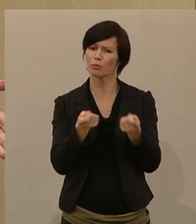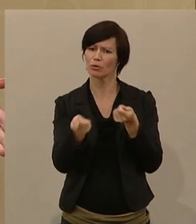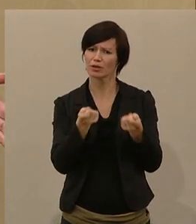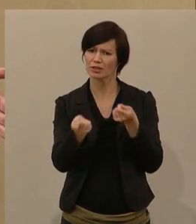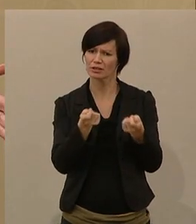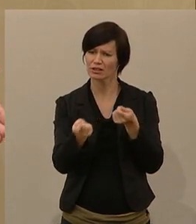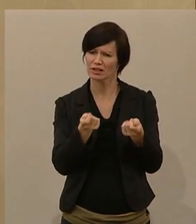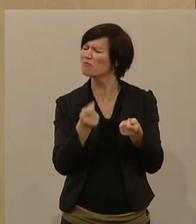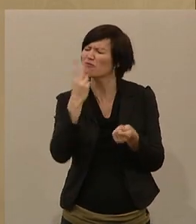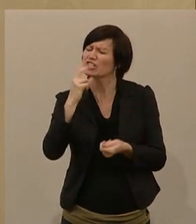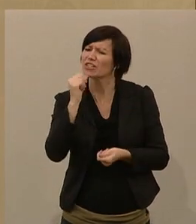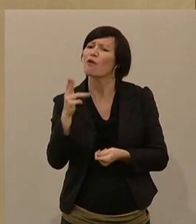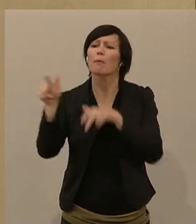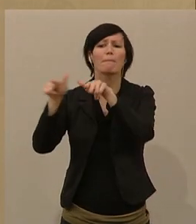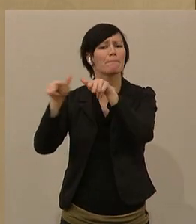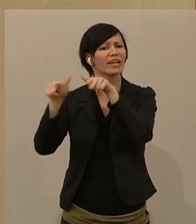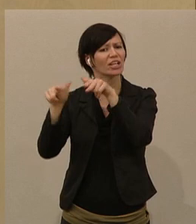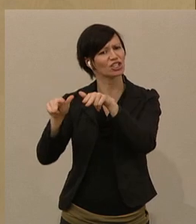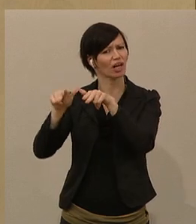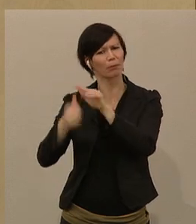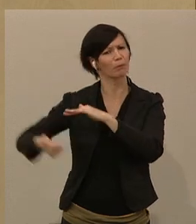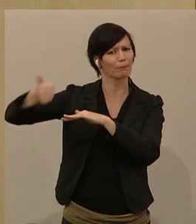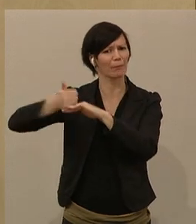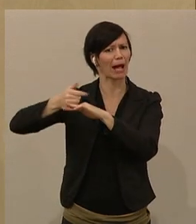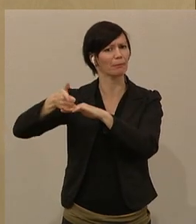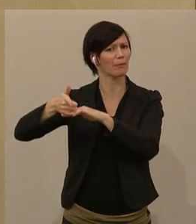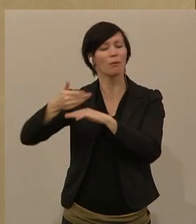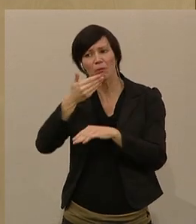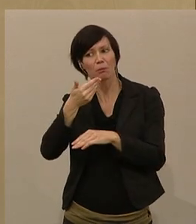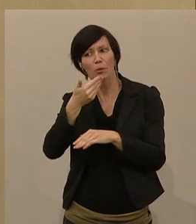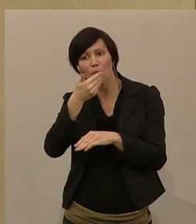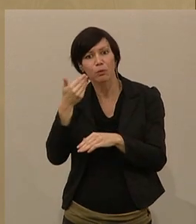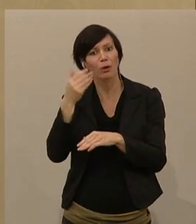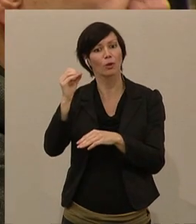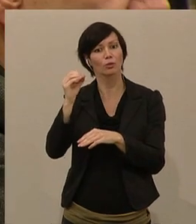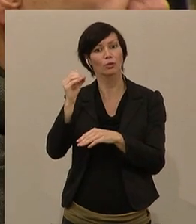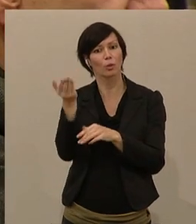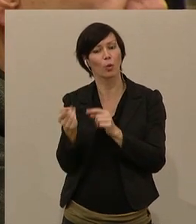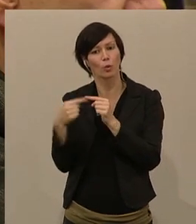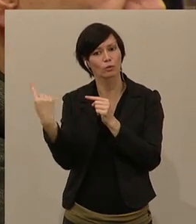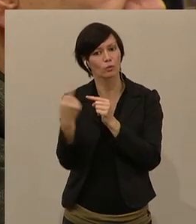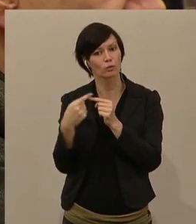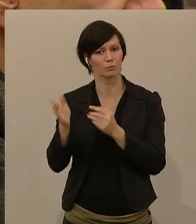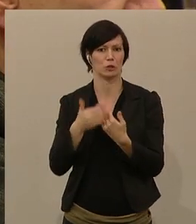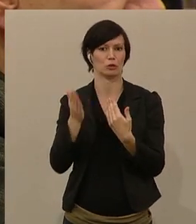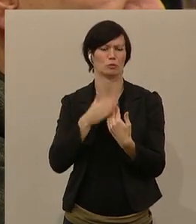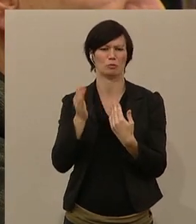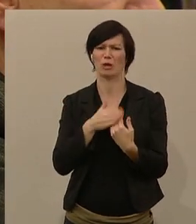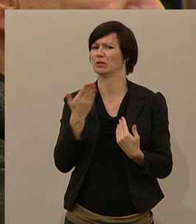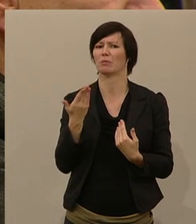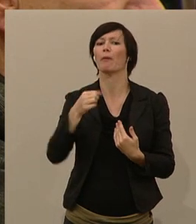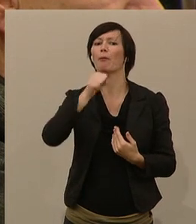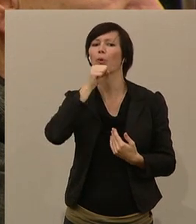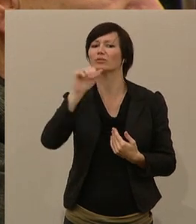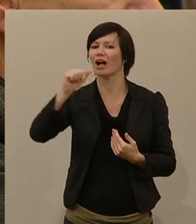Nulllohnrunde bedient werden. Da gibt es Gagen im Millionenbereich. Die Vorstandsdirektoren in der Post AG verdienen